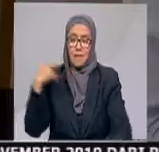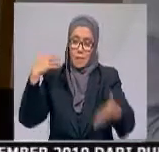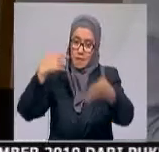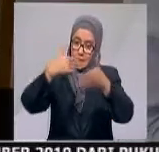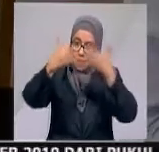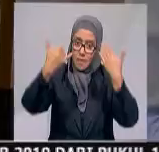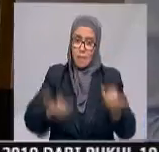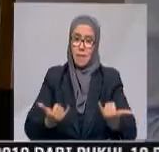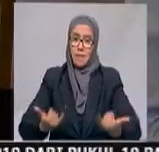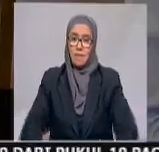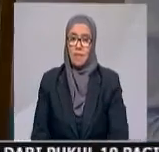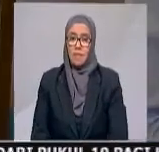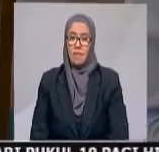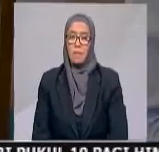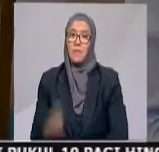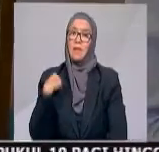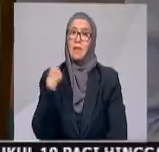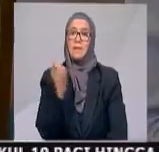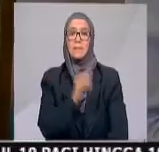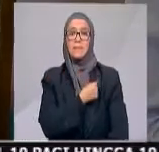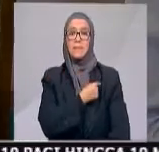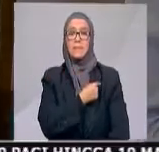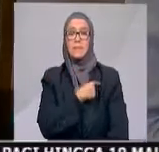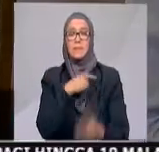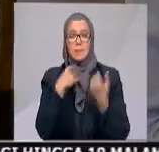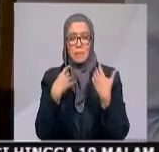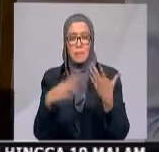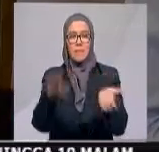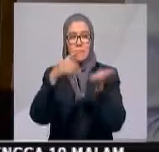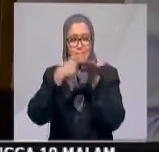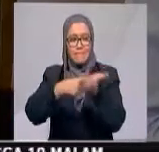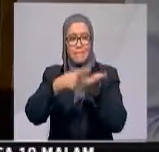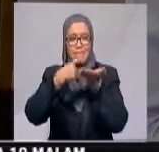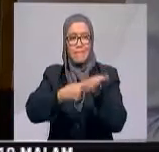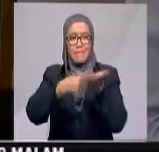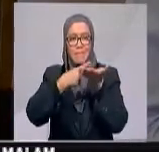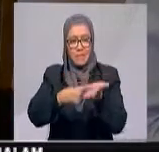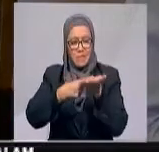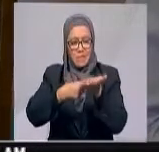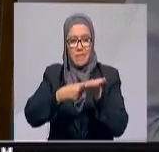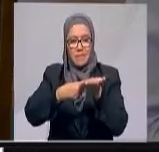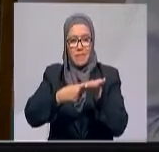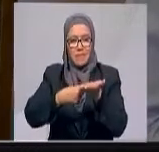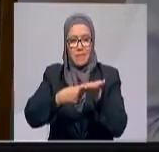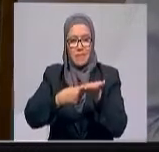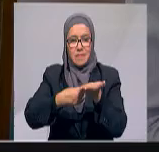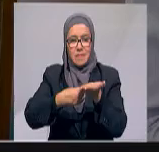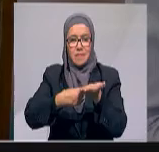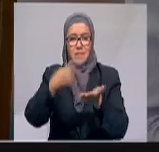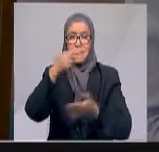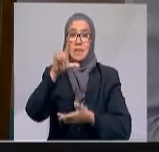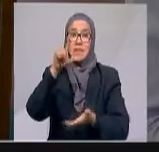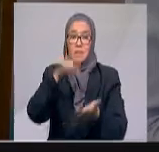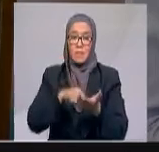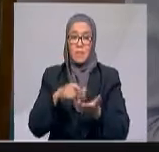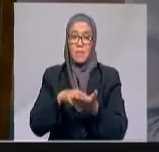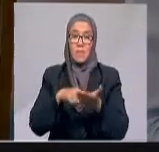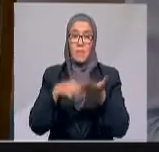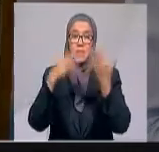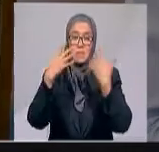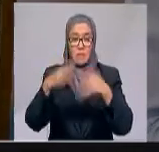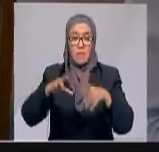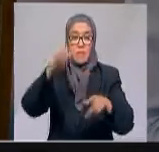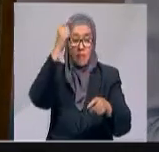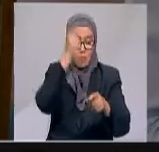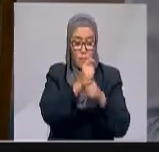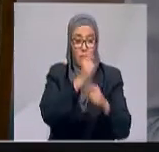Ya, kita tak dapat berbincang perkara ini kerana saya dapat tunjukkan tarikh perbincangan.